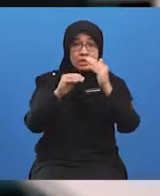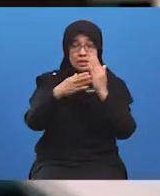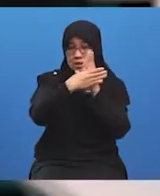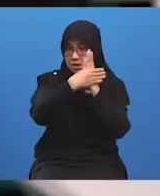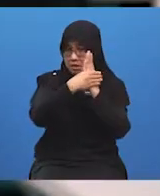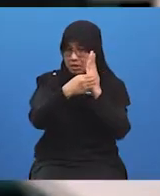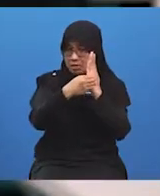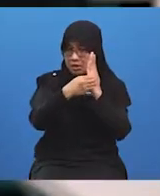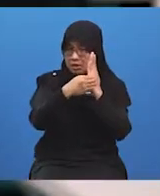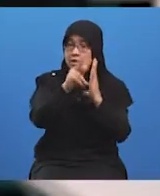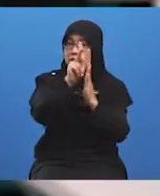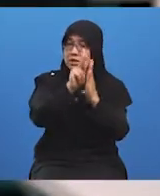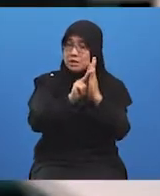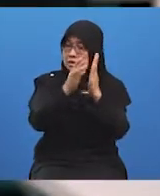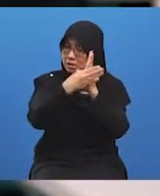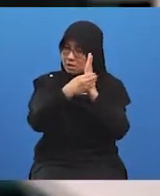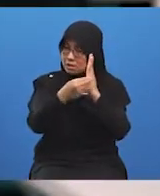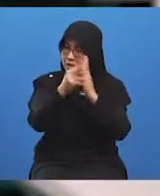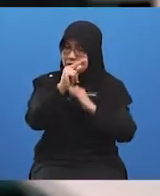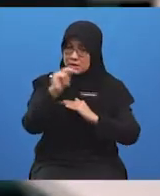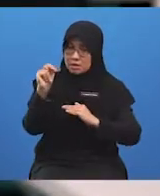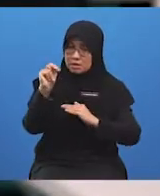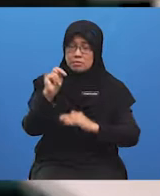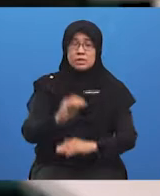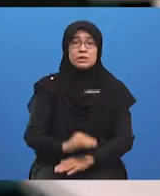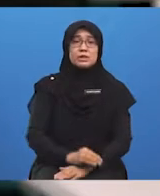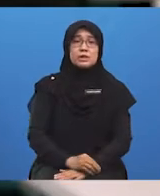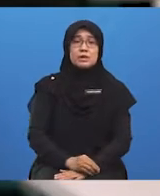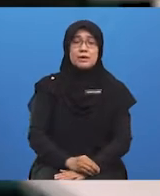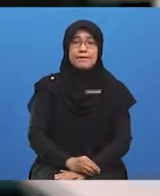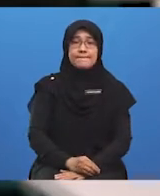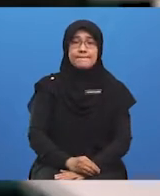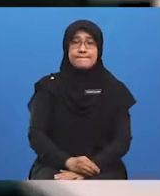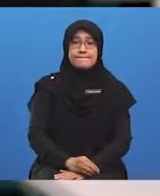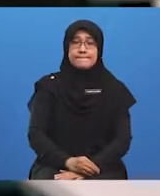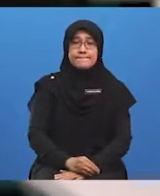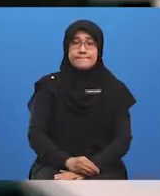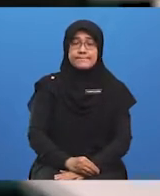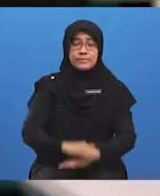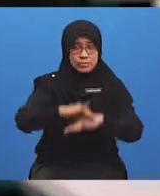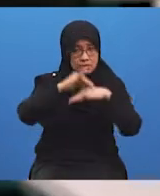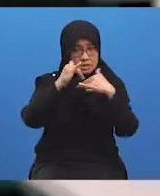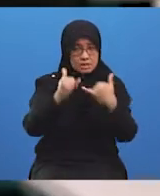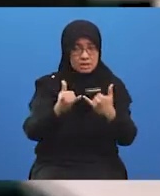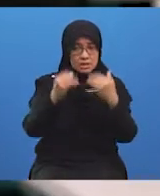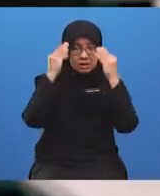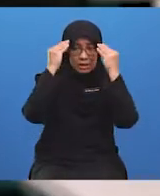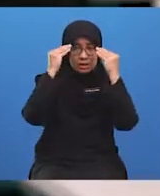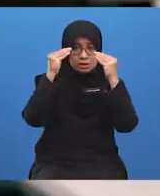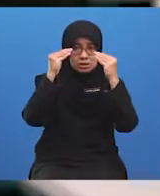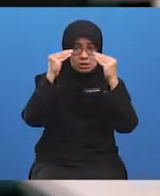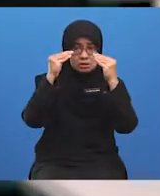Cikgu harap pelajar-pelajar semua masih bersama-sama Cikgu. Sekarang, Cikgu akan